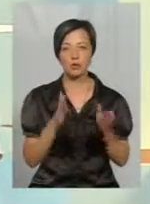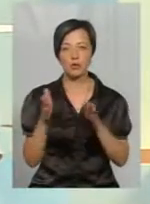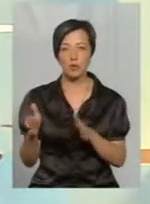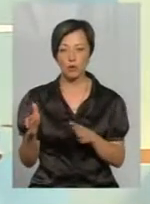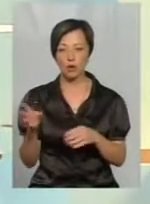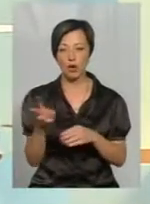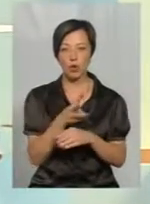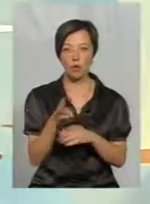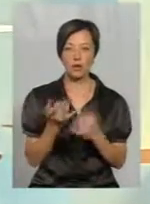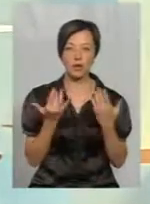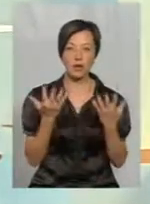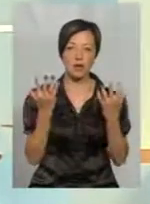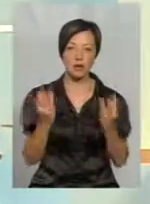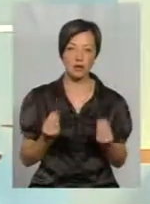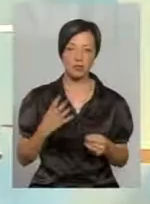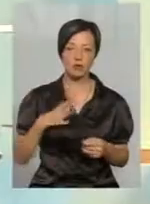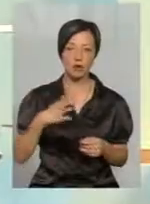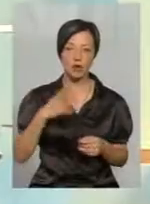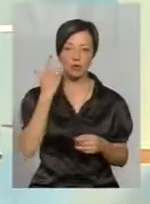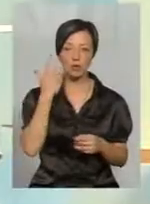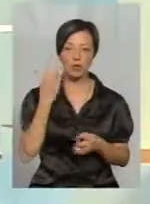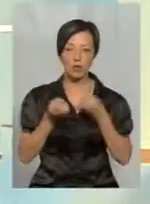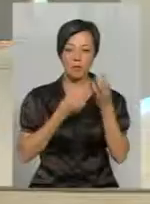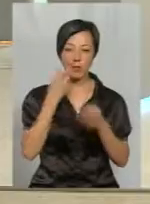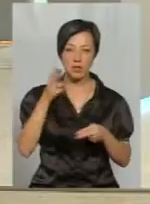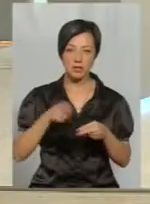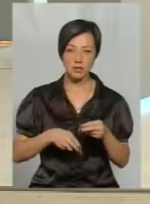кроплення, там на пару днів, почекати, поки культура перецвіте.